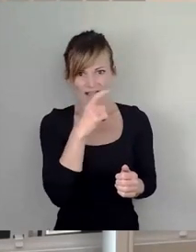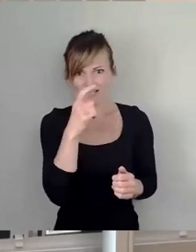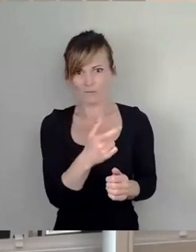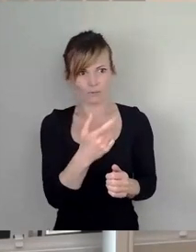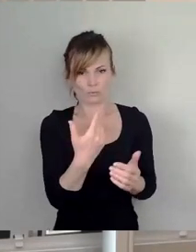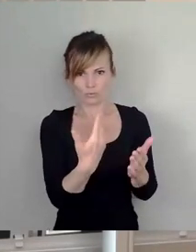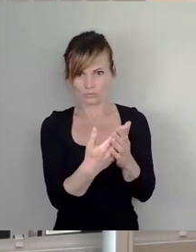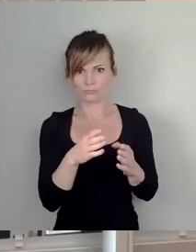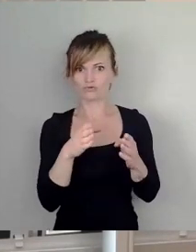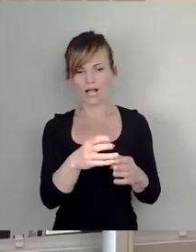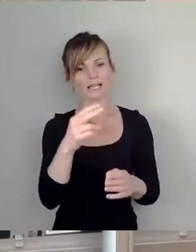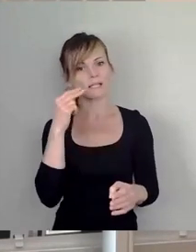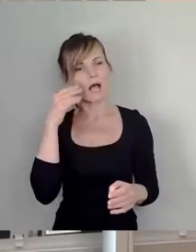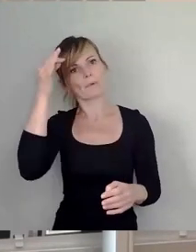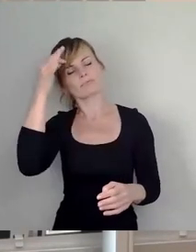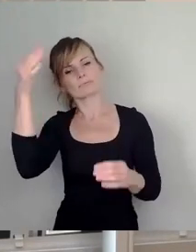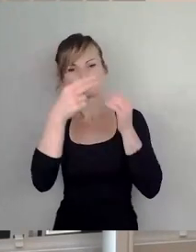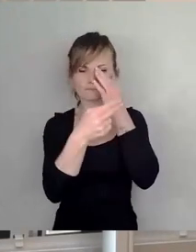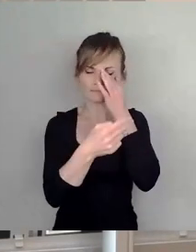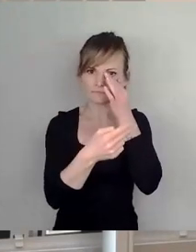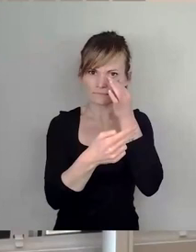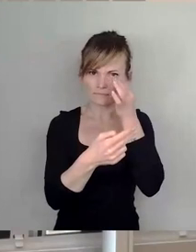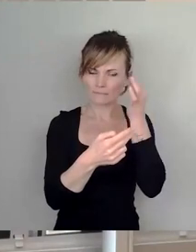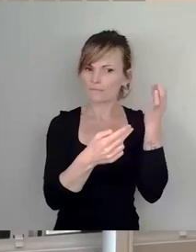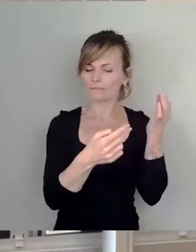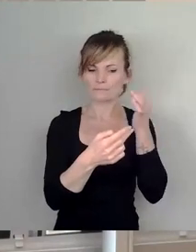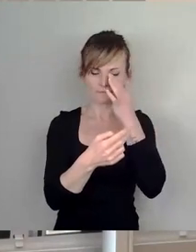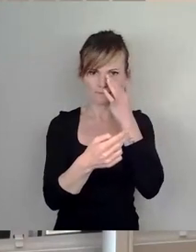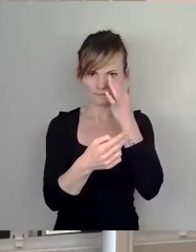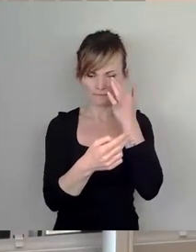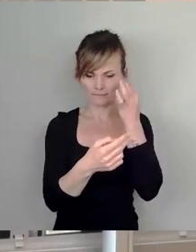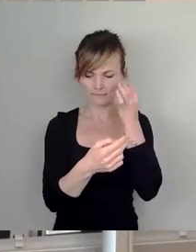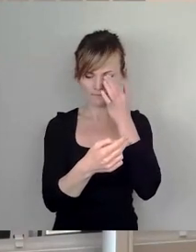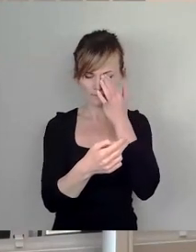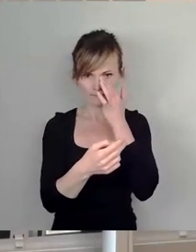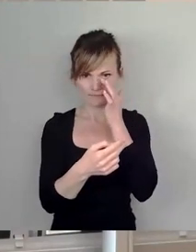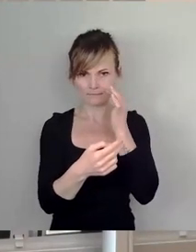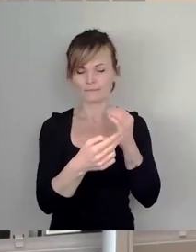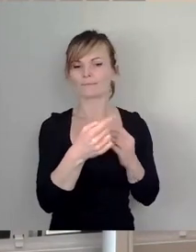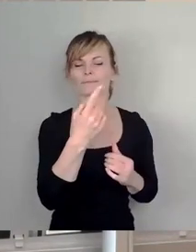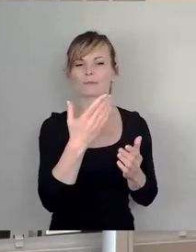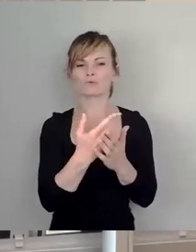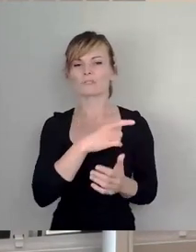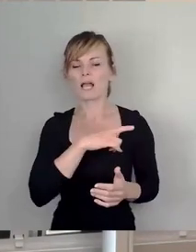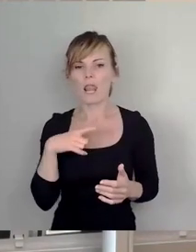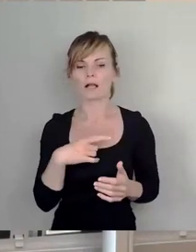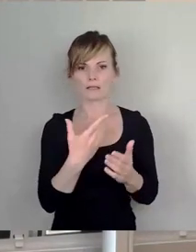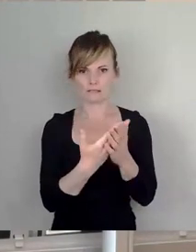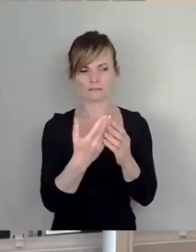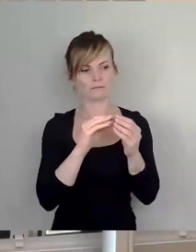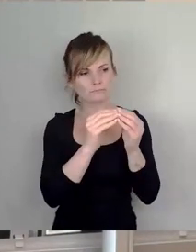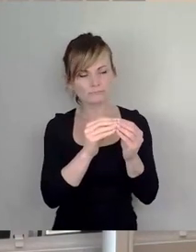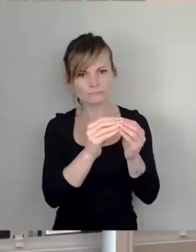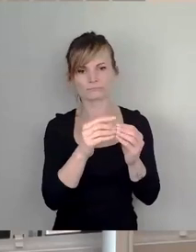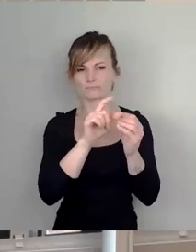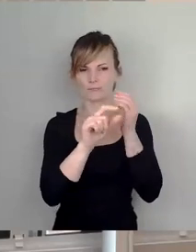dieser Altstadt-Stadtbezirksbeirat hat sich nun wahrlich ewig damit beschäftigt, und wenn jetzt sozusagen,